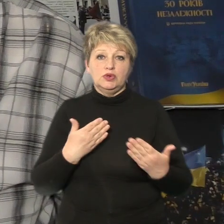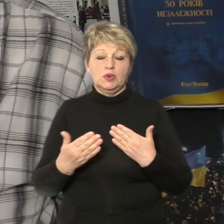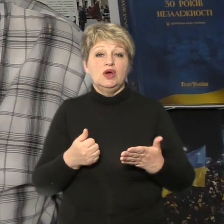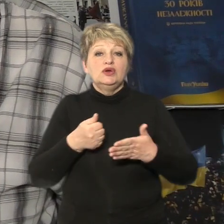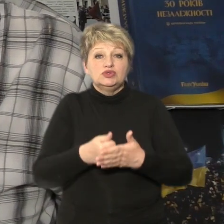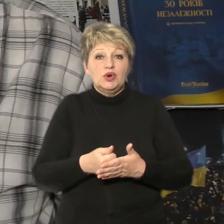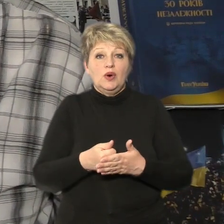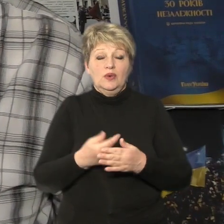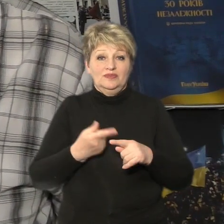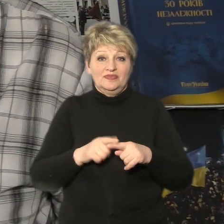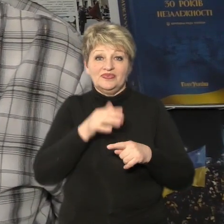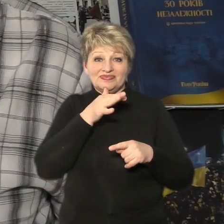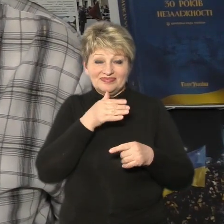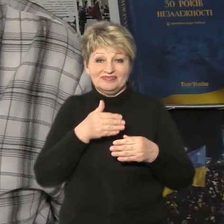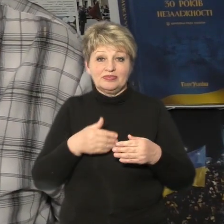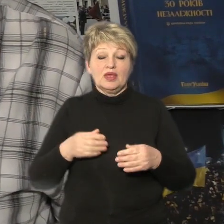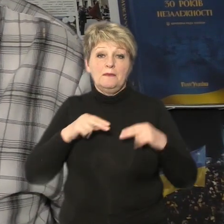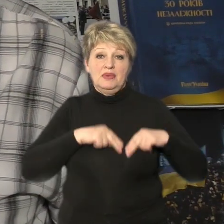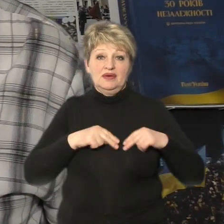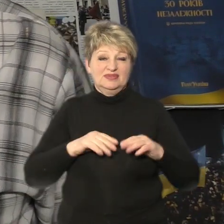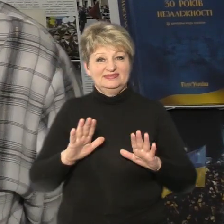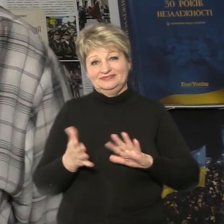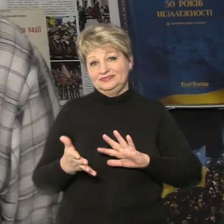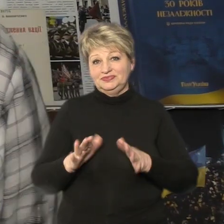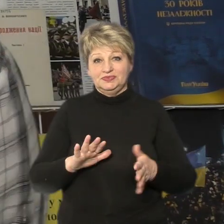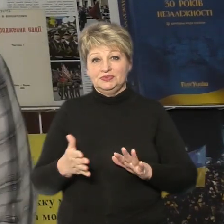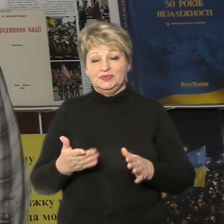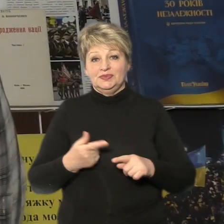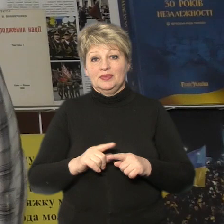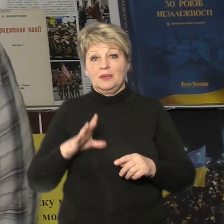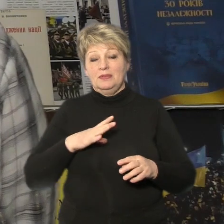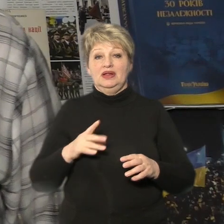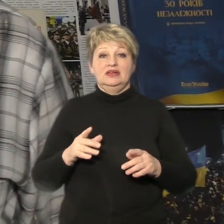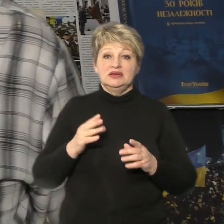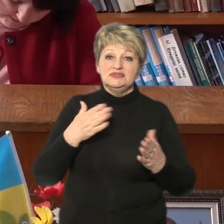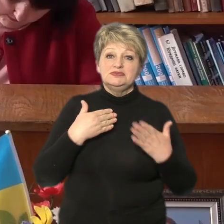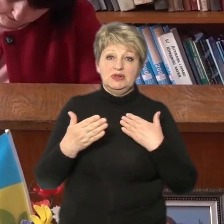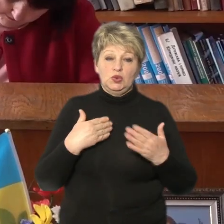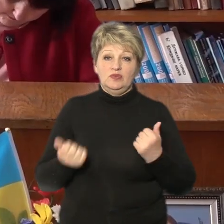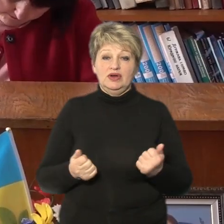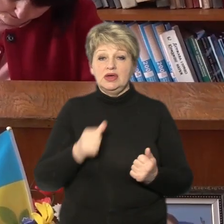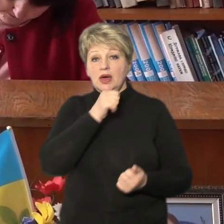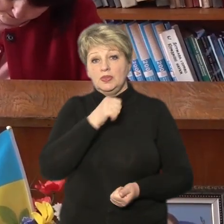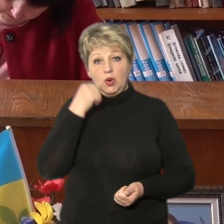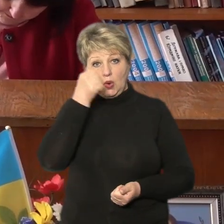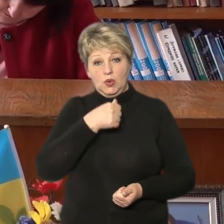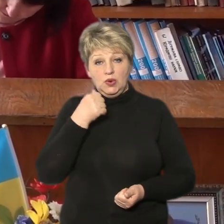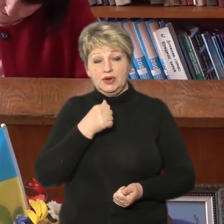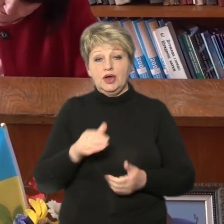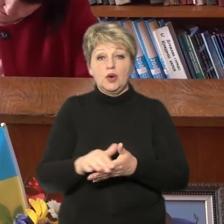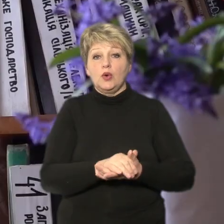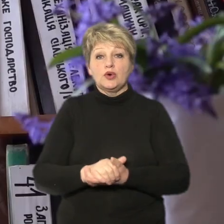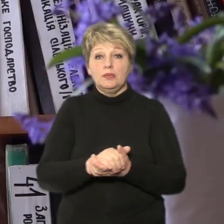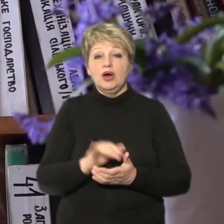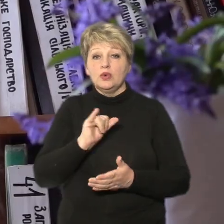цього з нами працівники не дуже так, як то кажуть, йшли на зустріч у спілкуванні. Торік Зорівська громада, куди входить